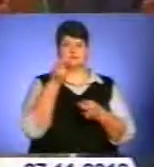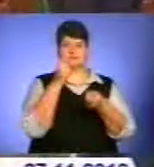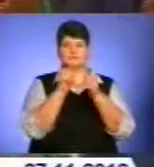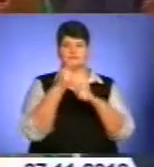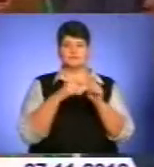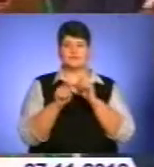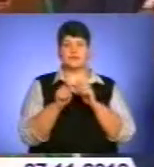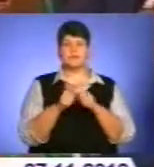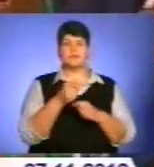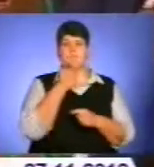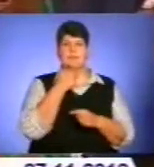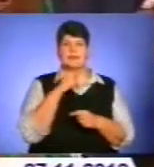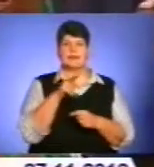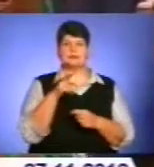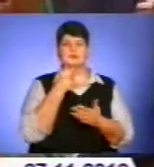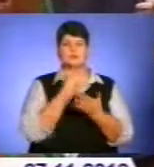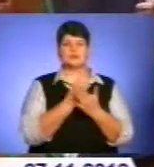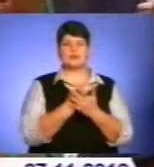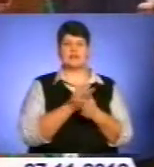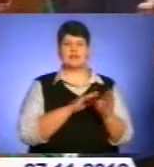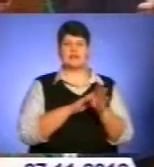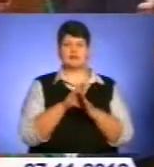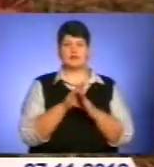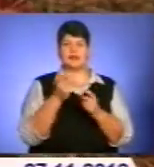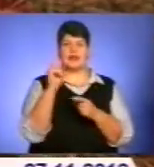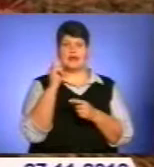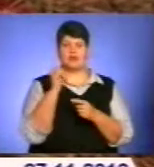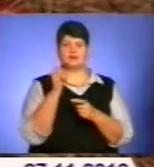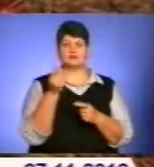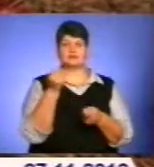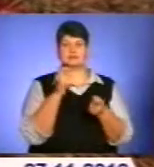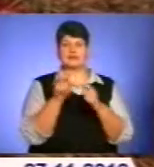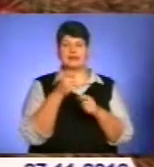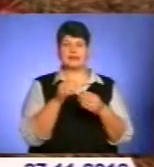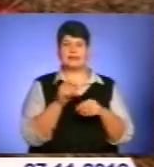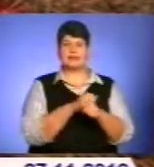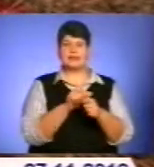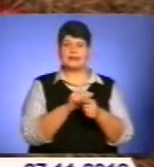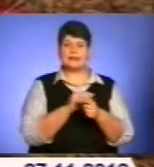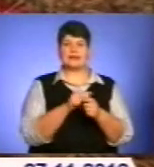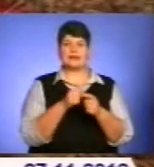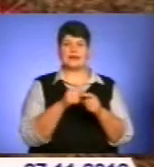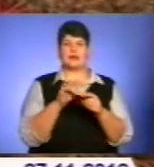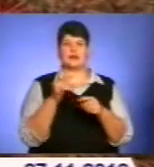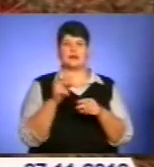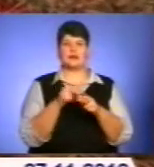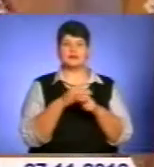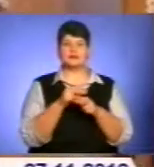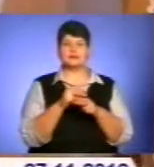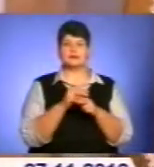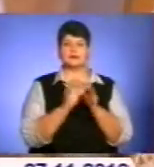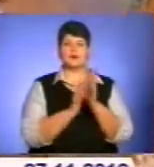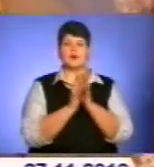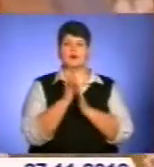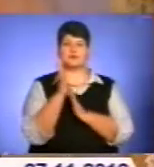Пані Леся продемонструвала виготовлення ляльок із тканини та лікарських рослин. Усі ці культури виростили на навчально-дослідній